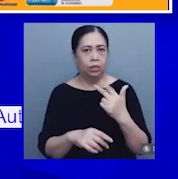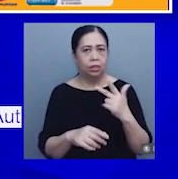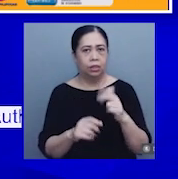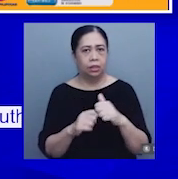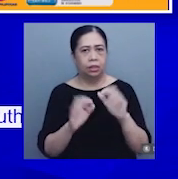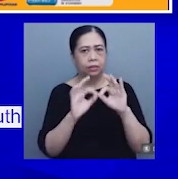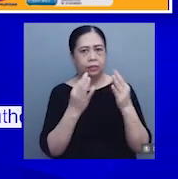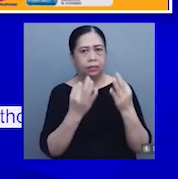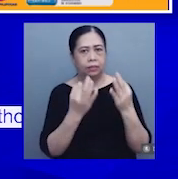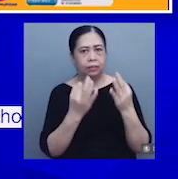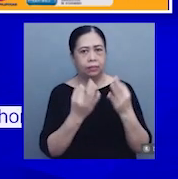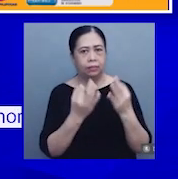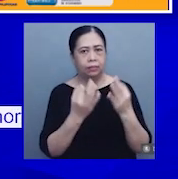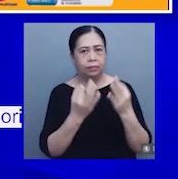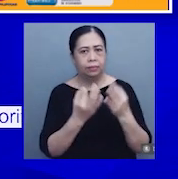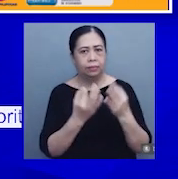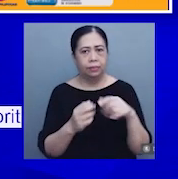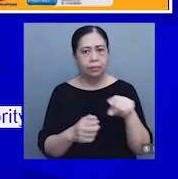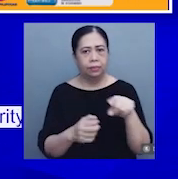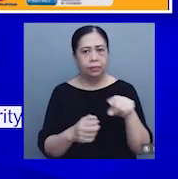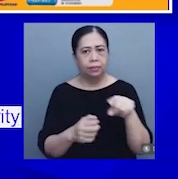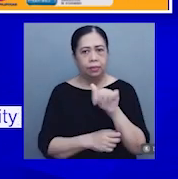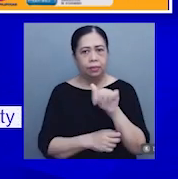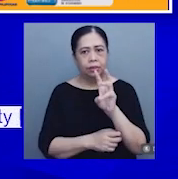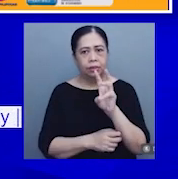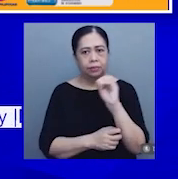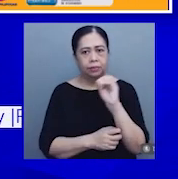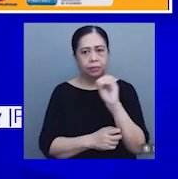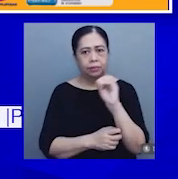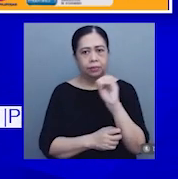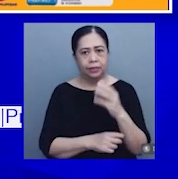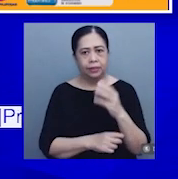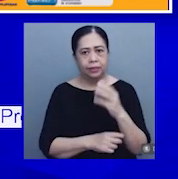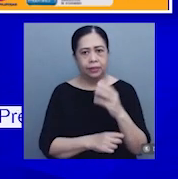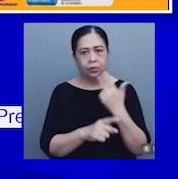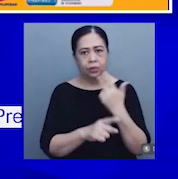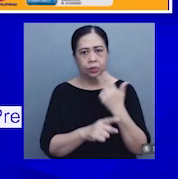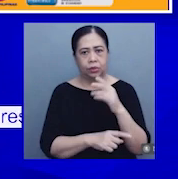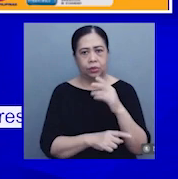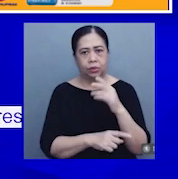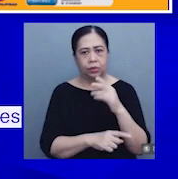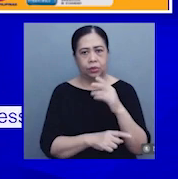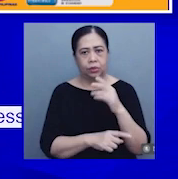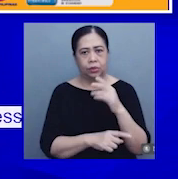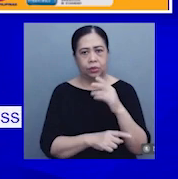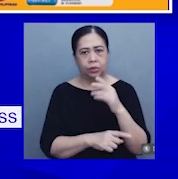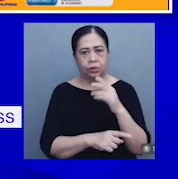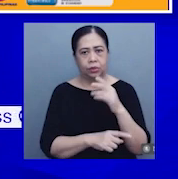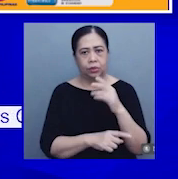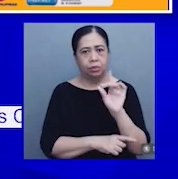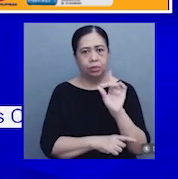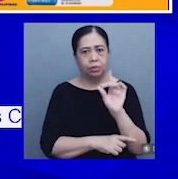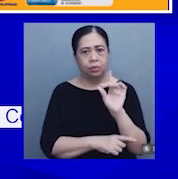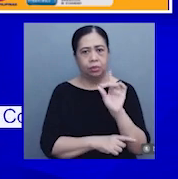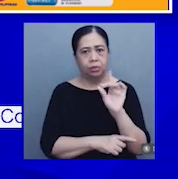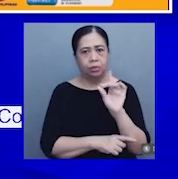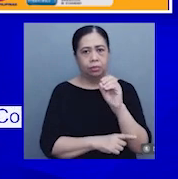naitala sa antas na 5.6% at 8.1% naman noong September 2022.